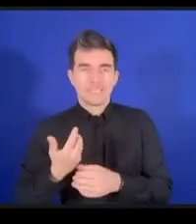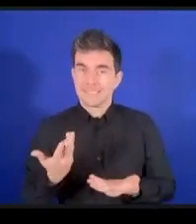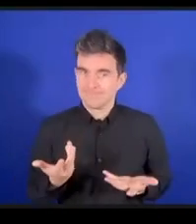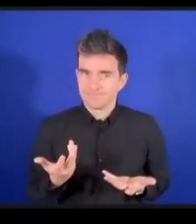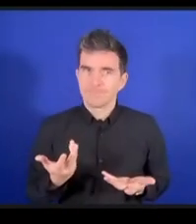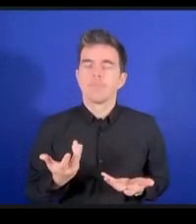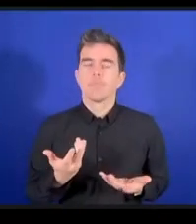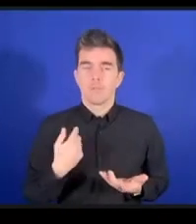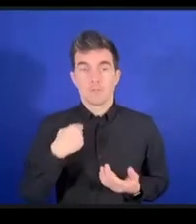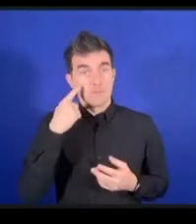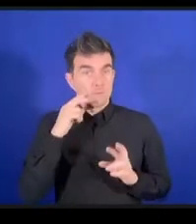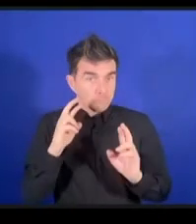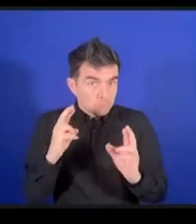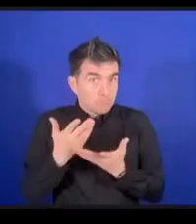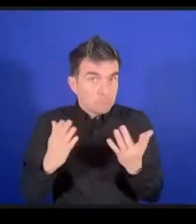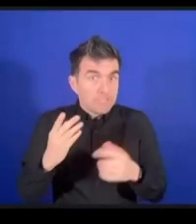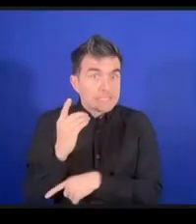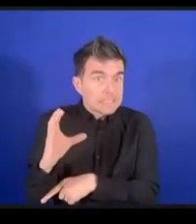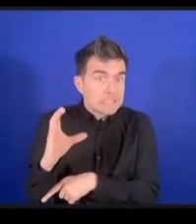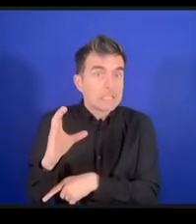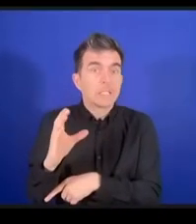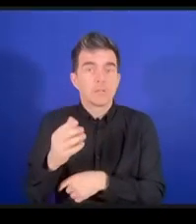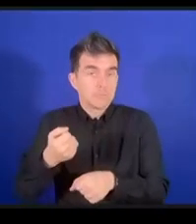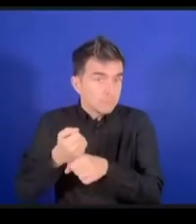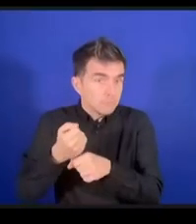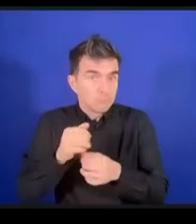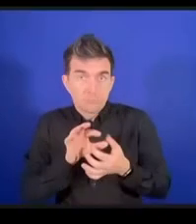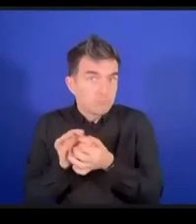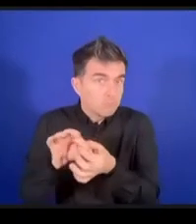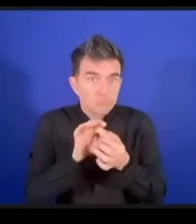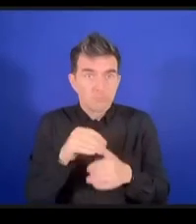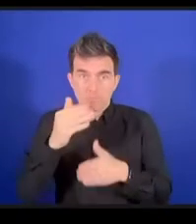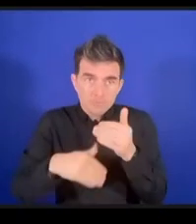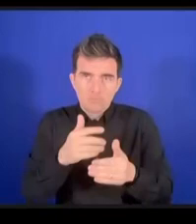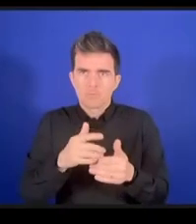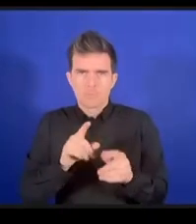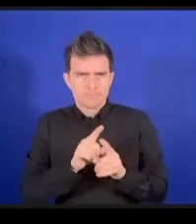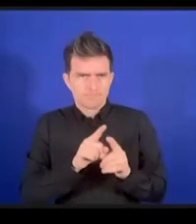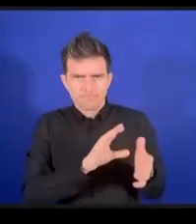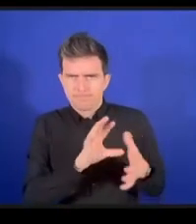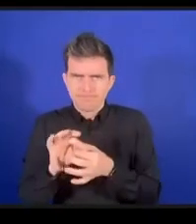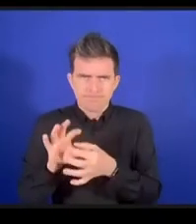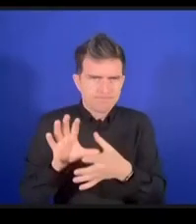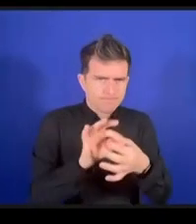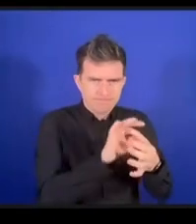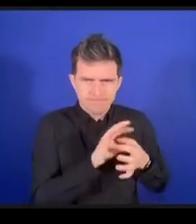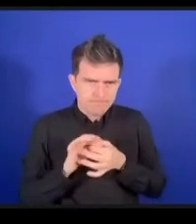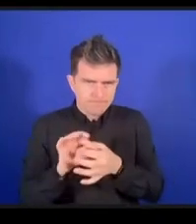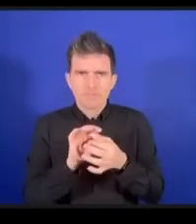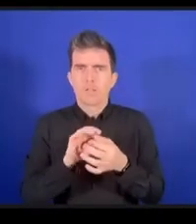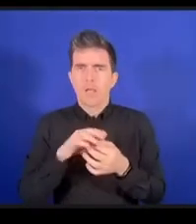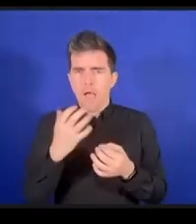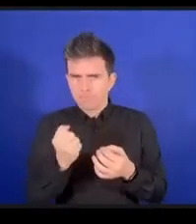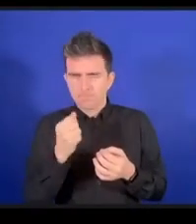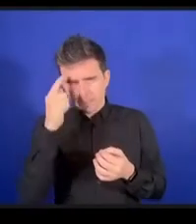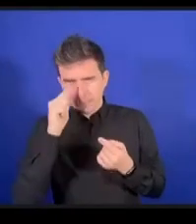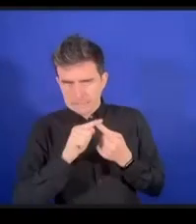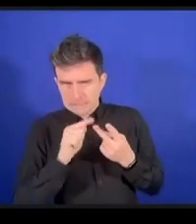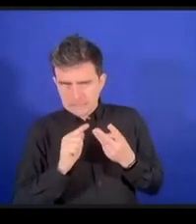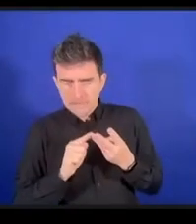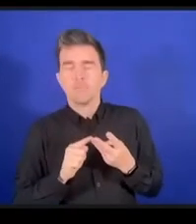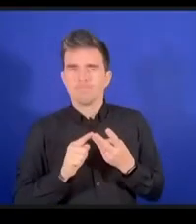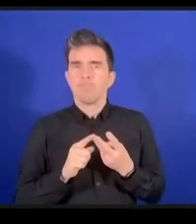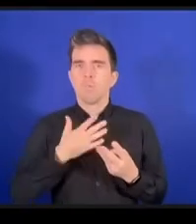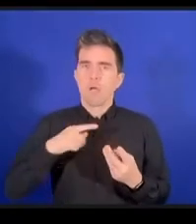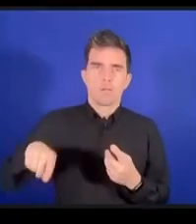それぞれが縦割りのサイロ化された形で作業するのではなくて実際の実践に